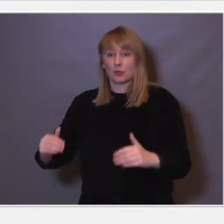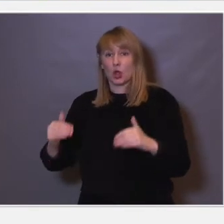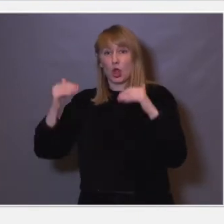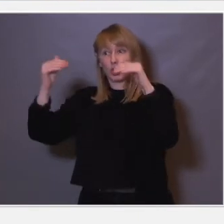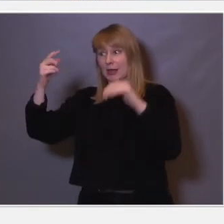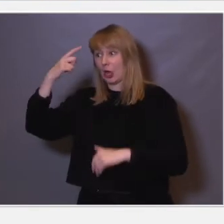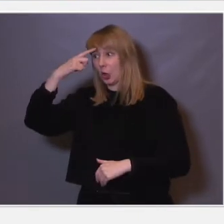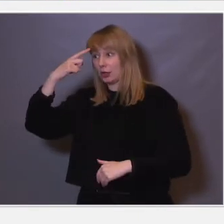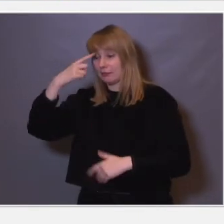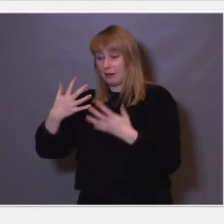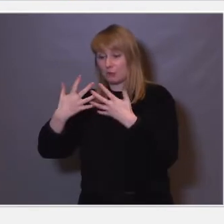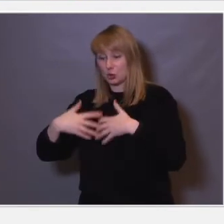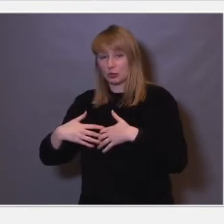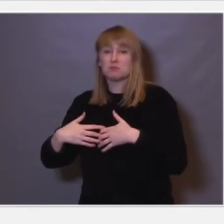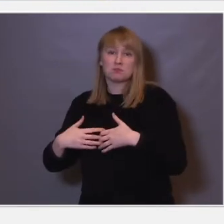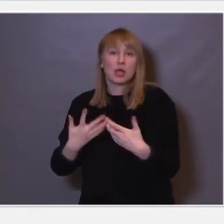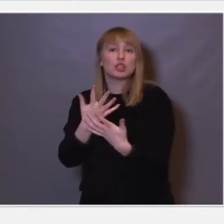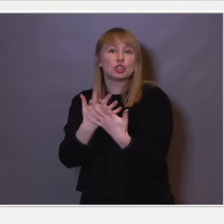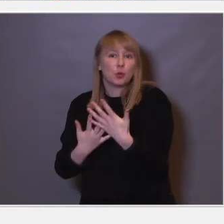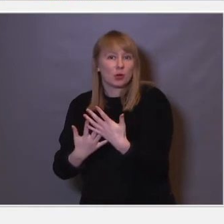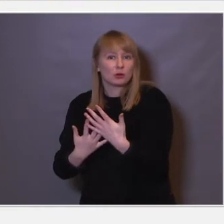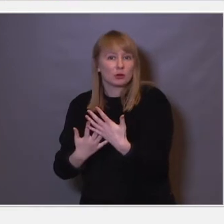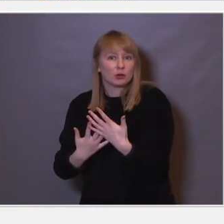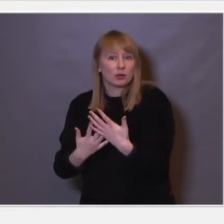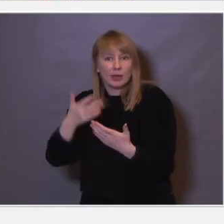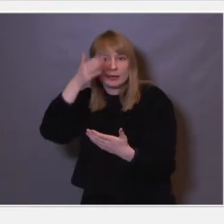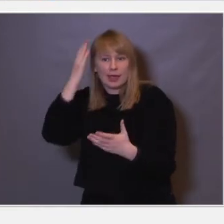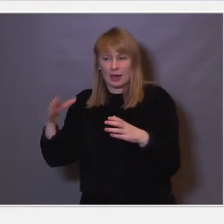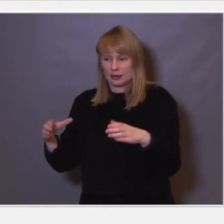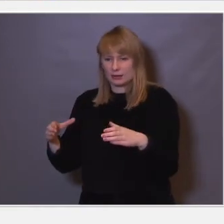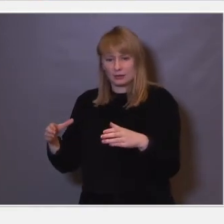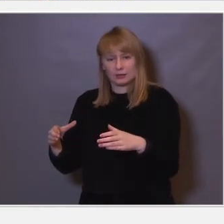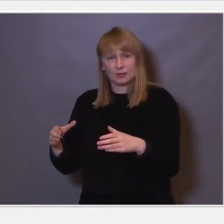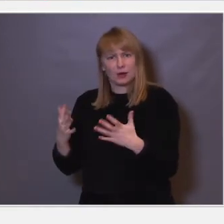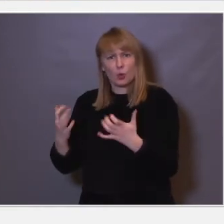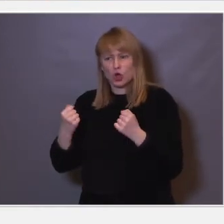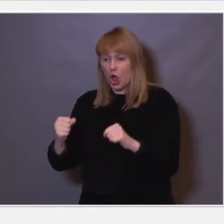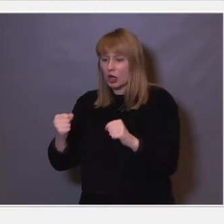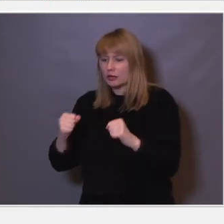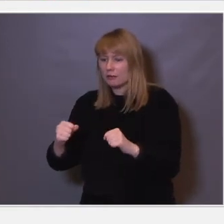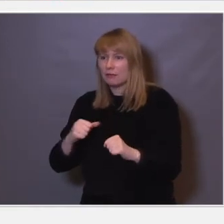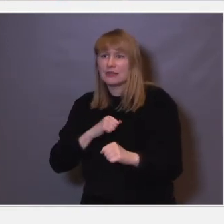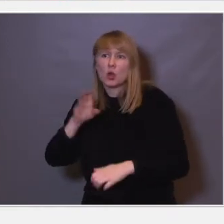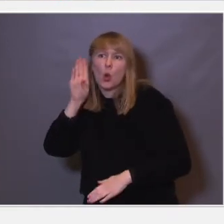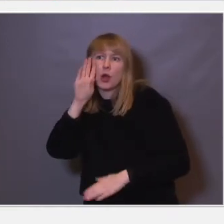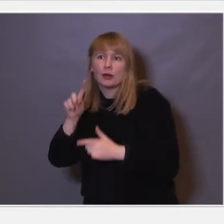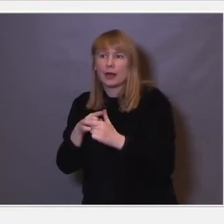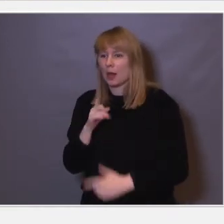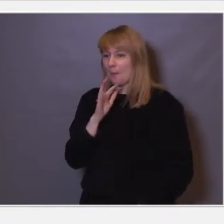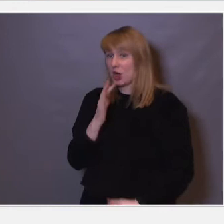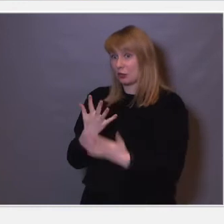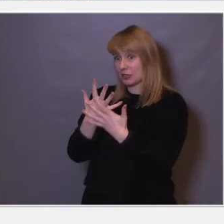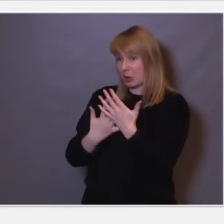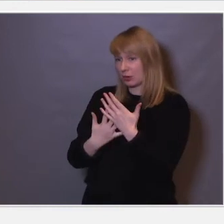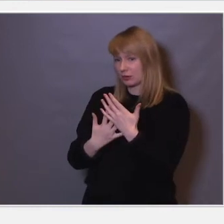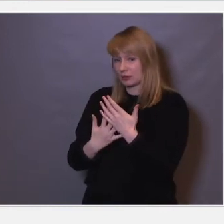funksjoner, sånn som språk, og så ser man hvor er hjernen aktiv når man hører eller snakker et språk. Og da ser